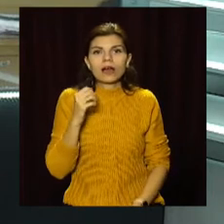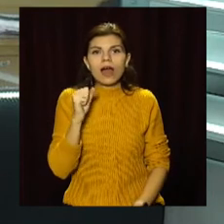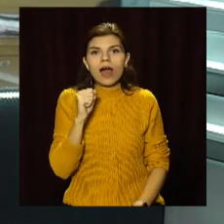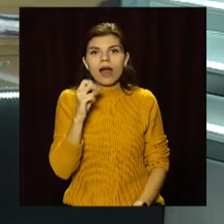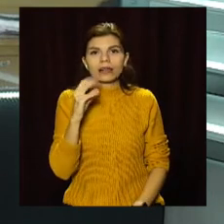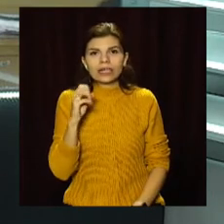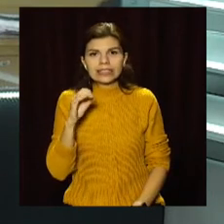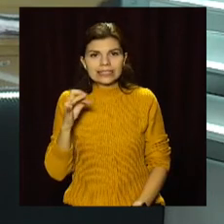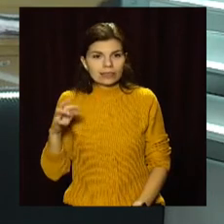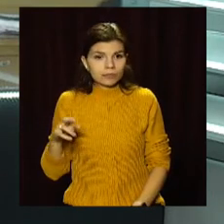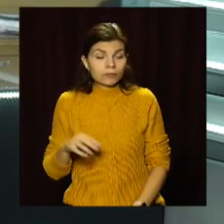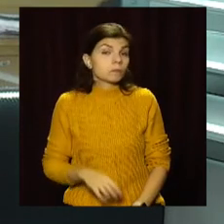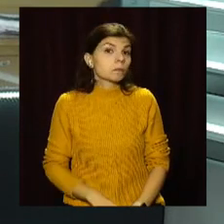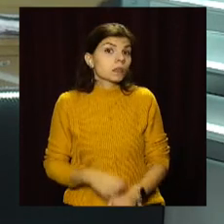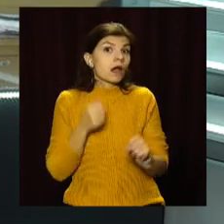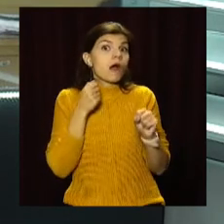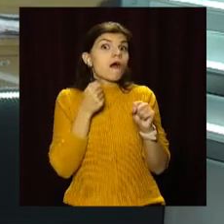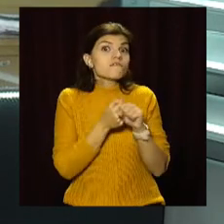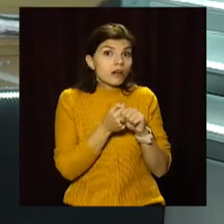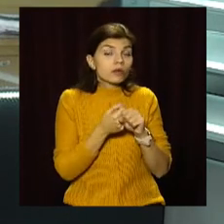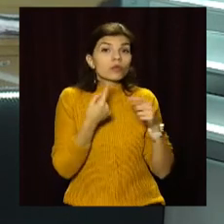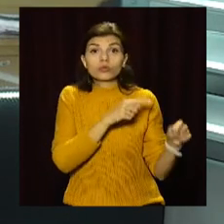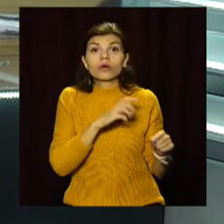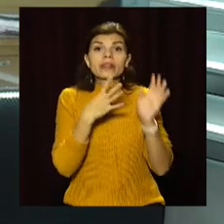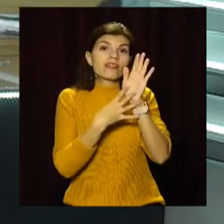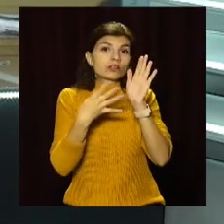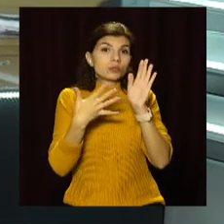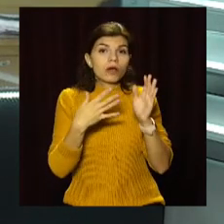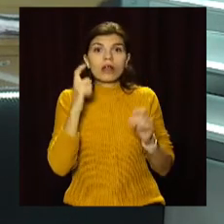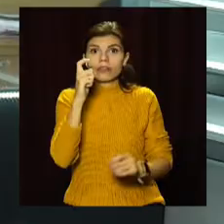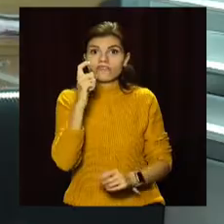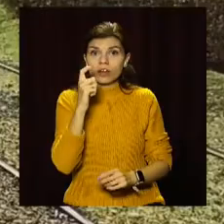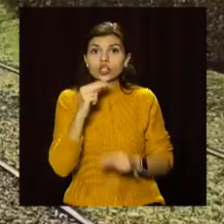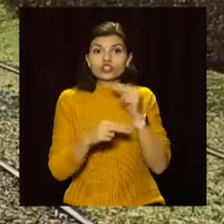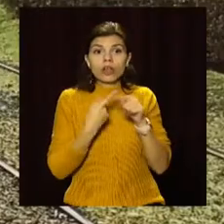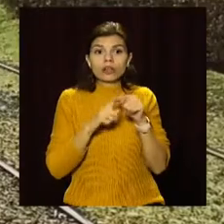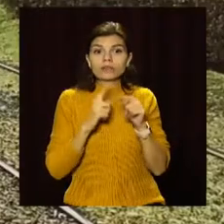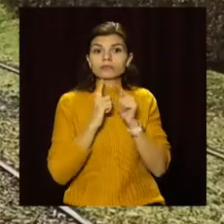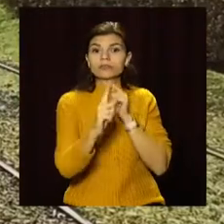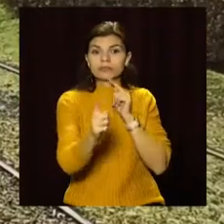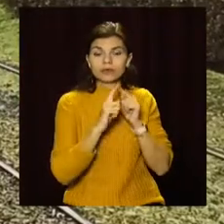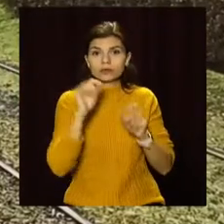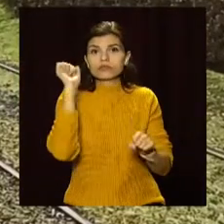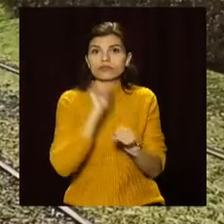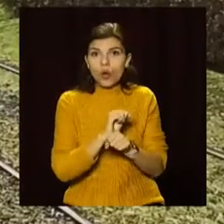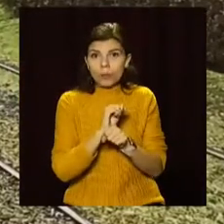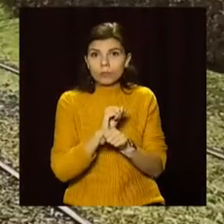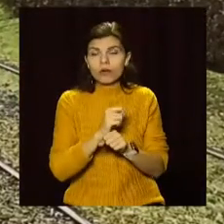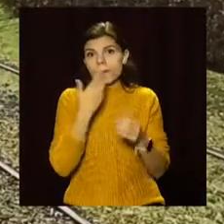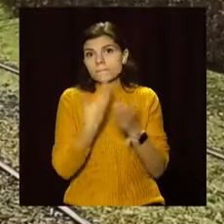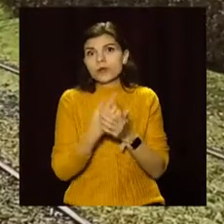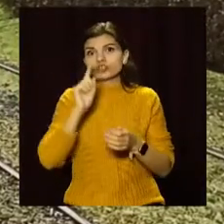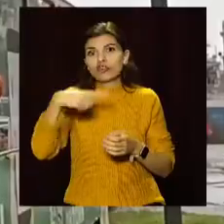Аварія сталася десь у 9.40 на лінії першого трамваю. Через це рух на маршруті зупинився майже на